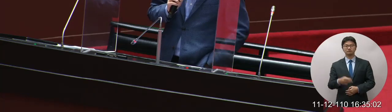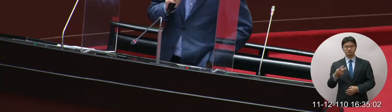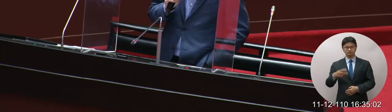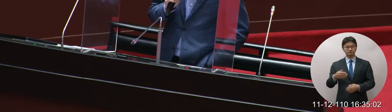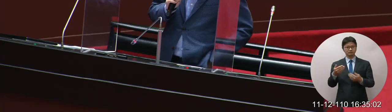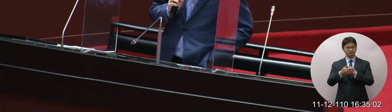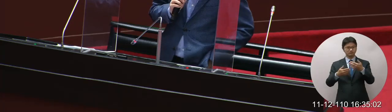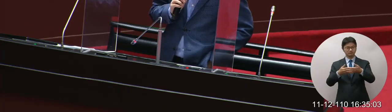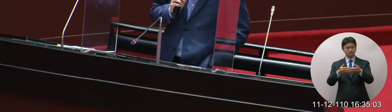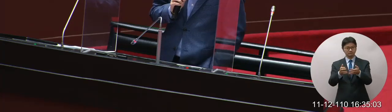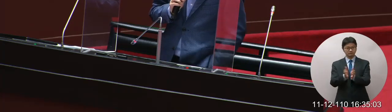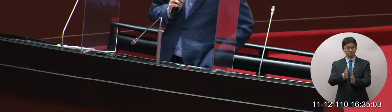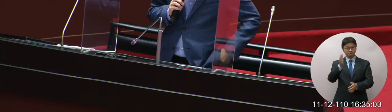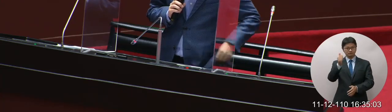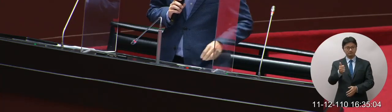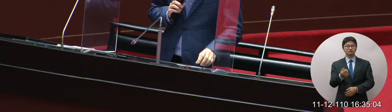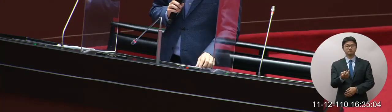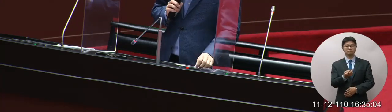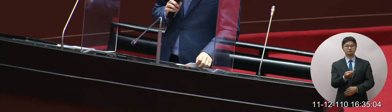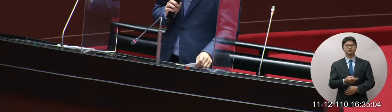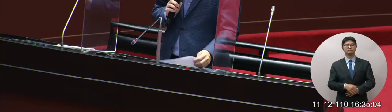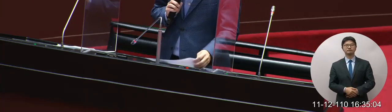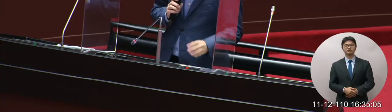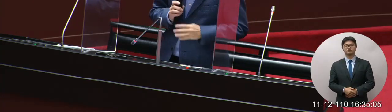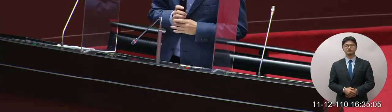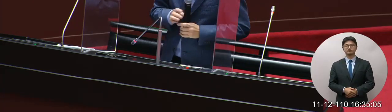通部的王部長好部長請